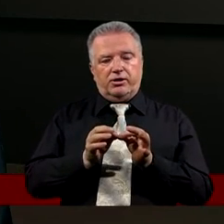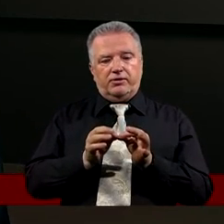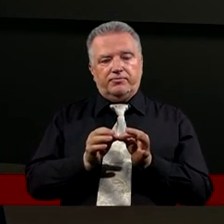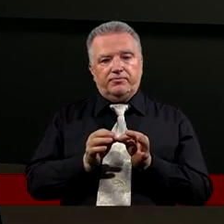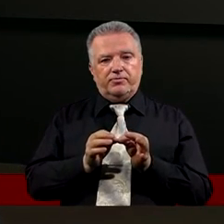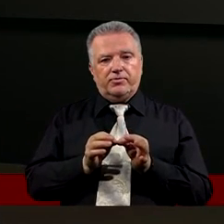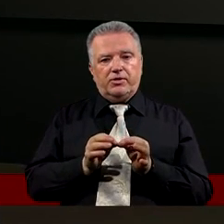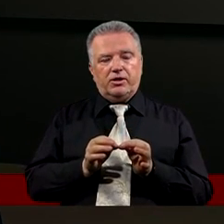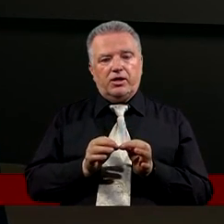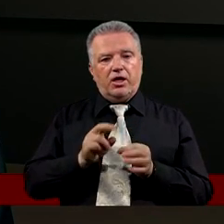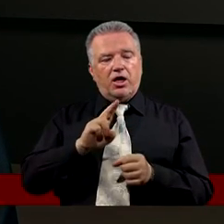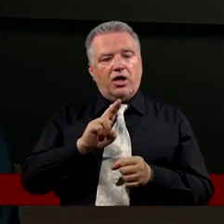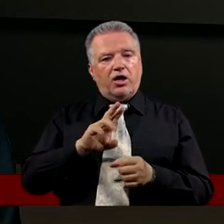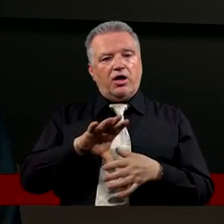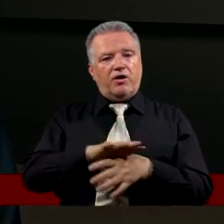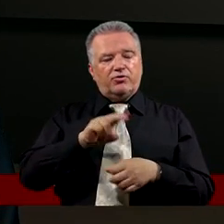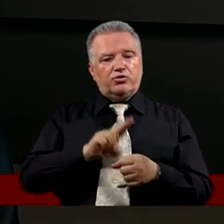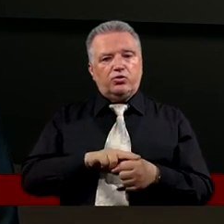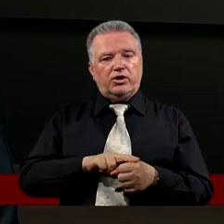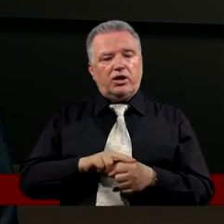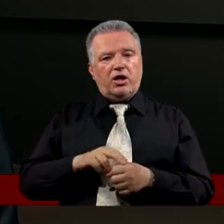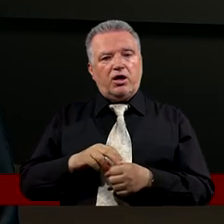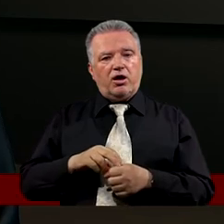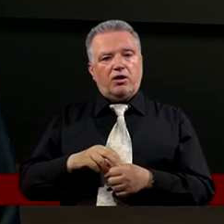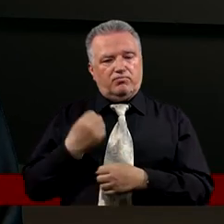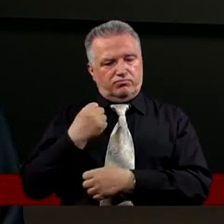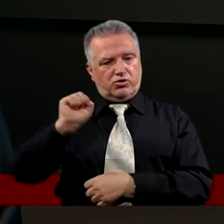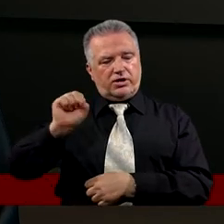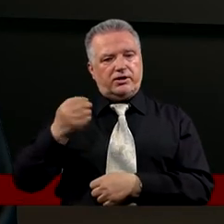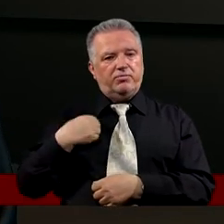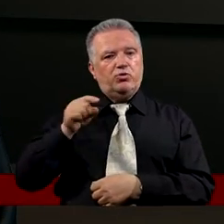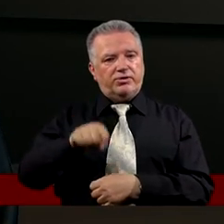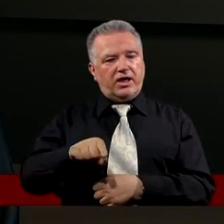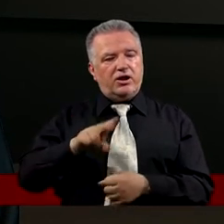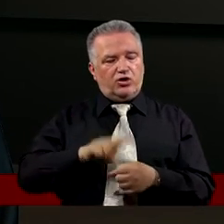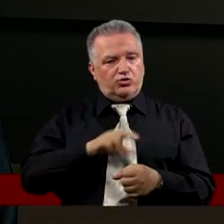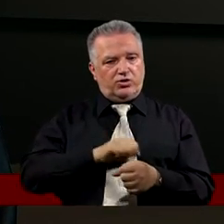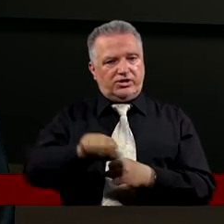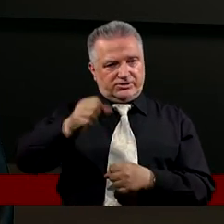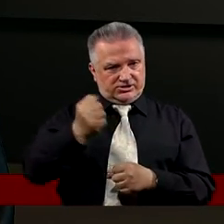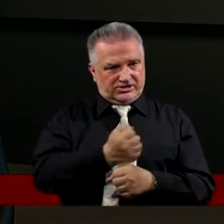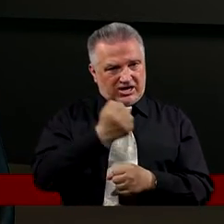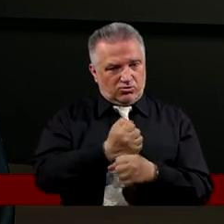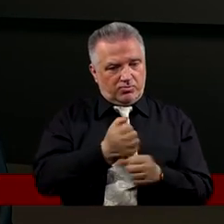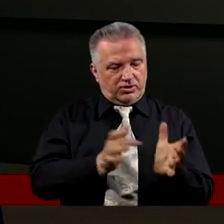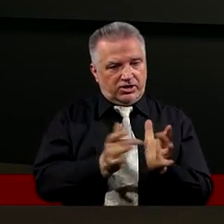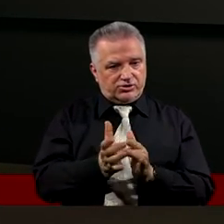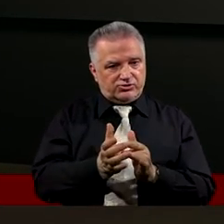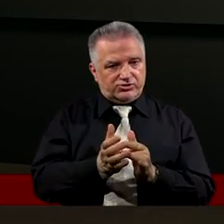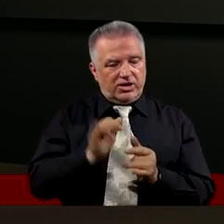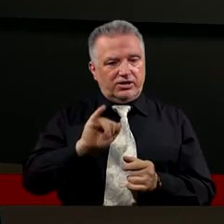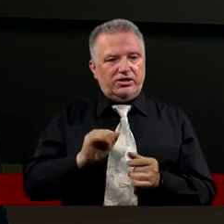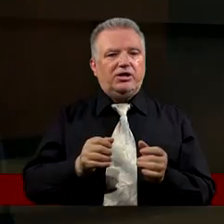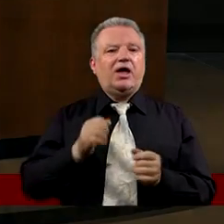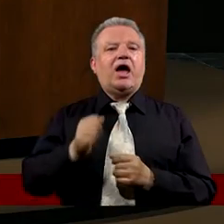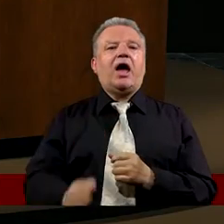kilku historiach W których bohaterami był Ten, który jest Skałą Jezus Chrystus I